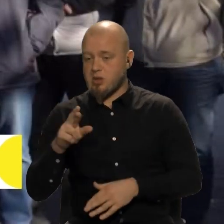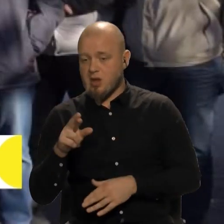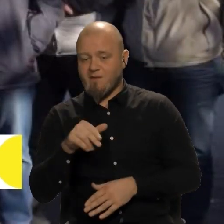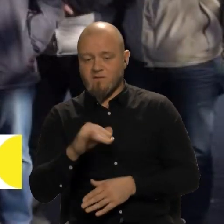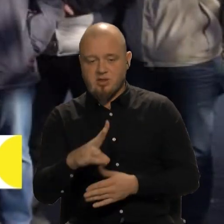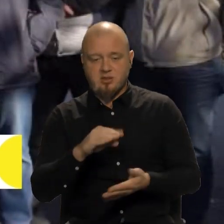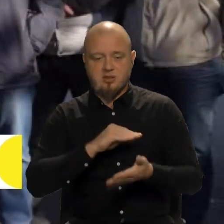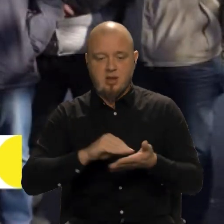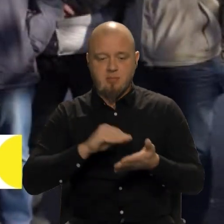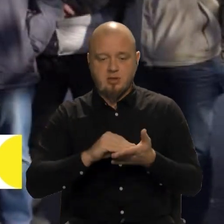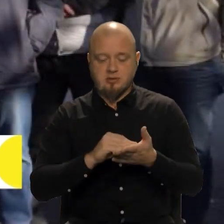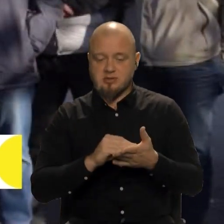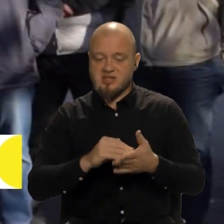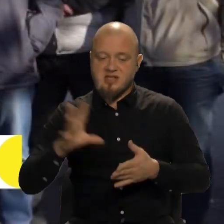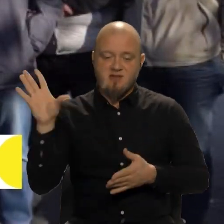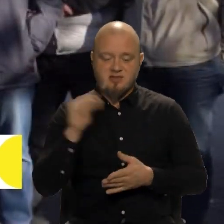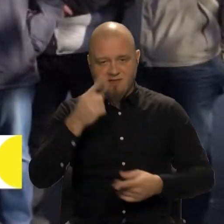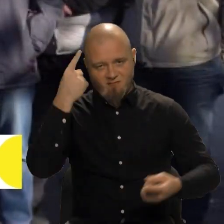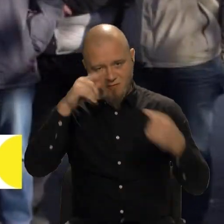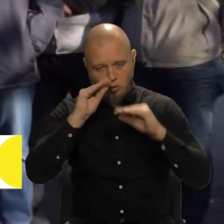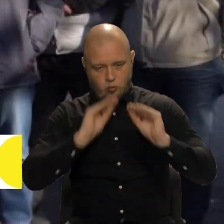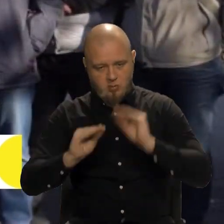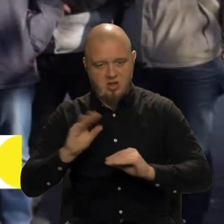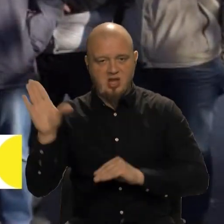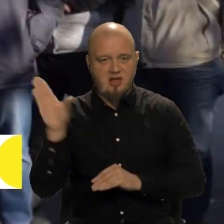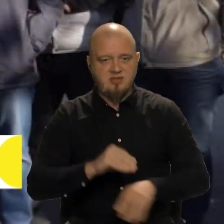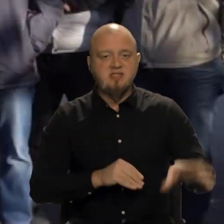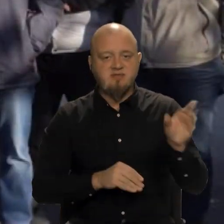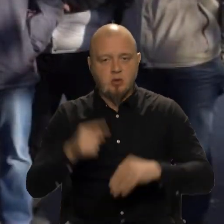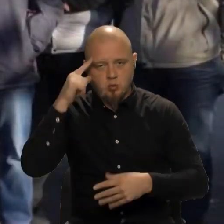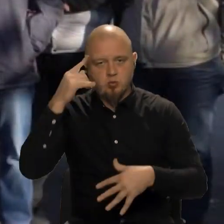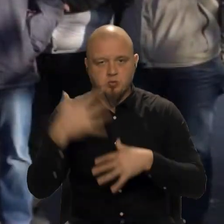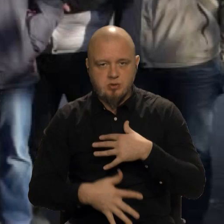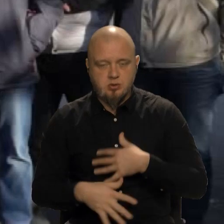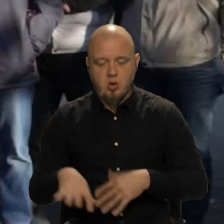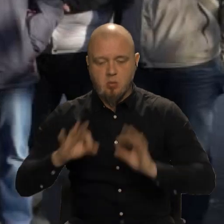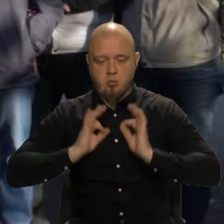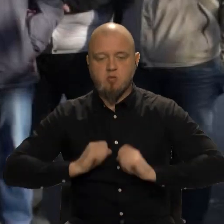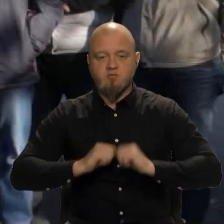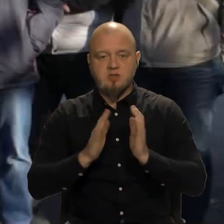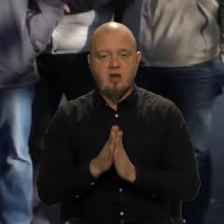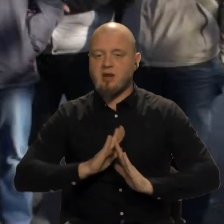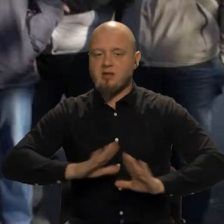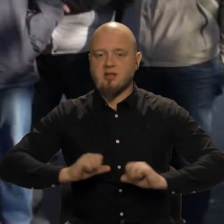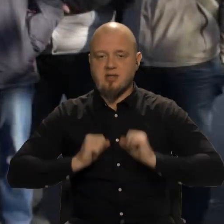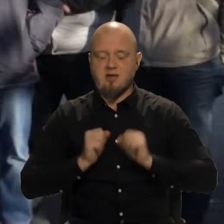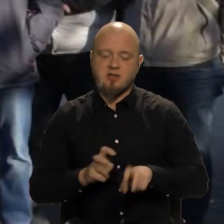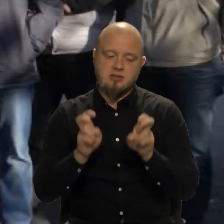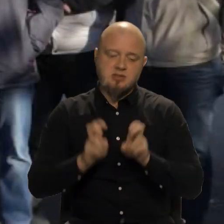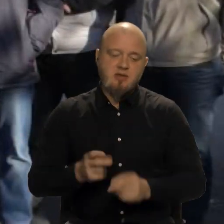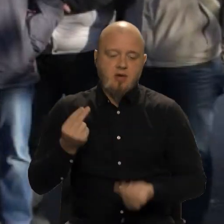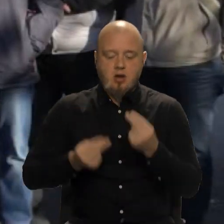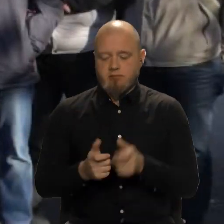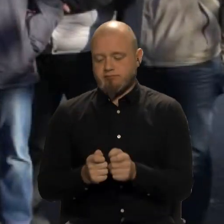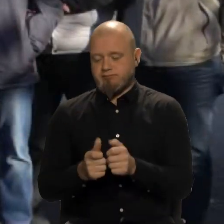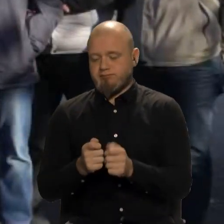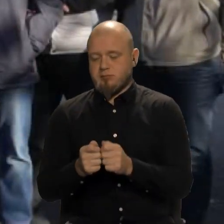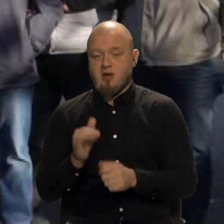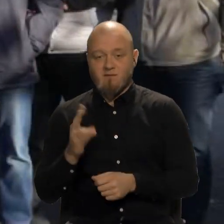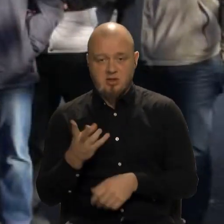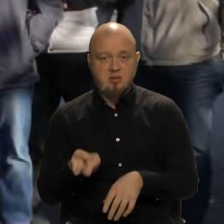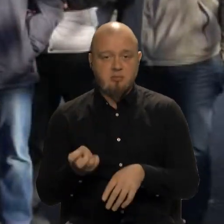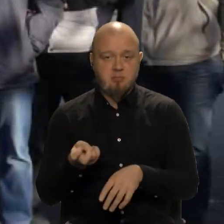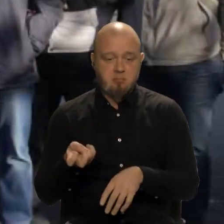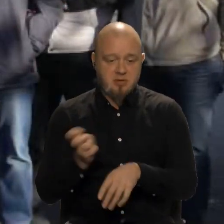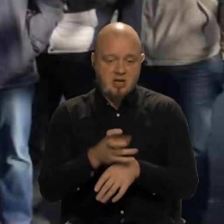написаний від А до Я. Все видумано, всі все розуміють. Прокурор взагалі не старався, сидів, грав у гру. Він прийде,